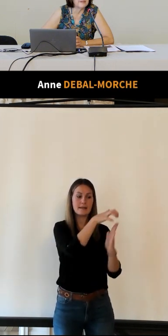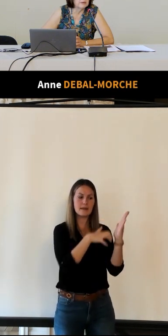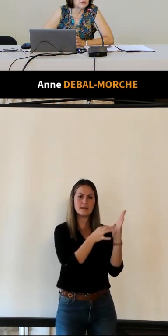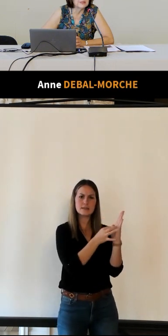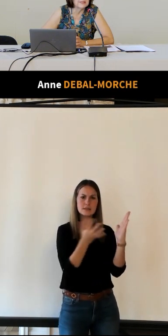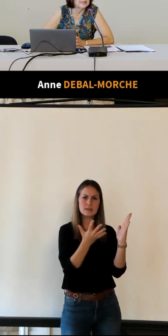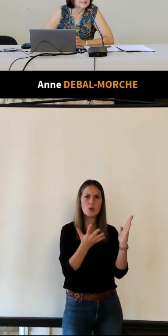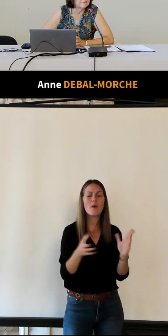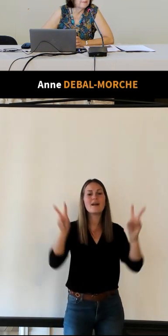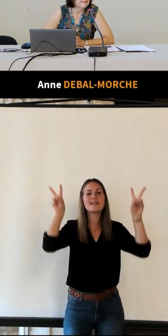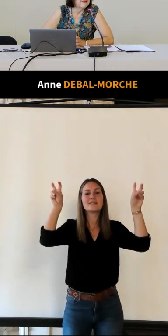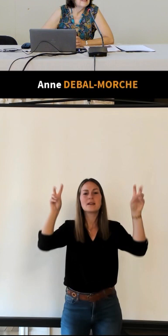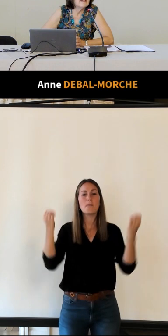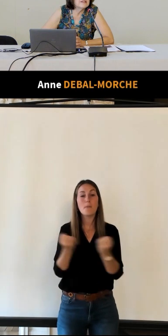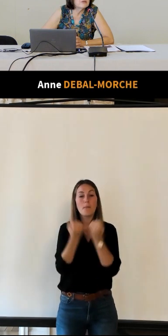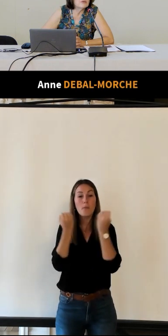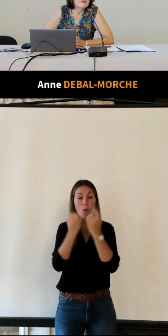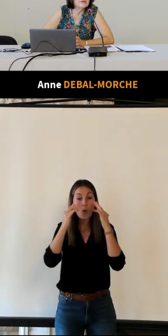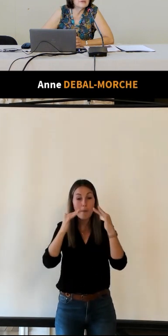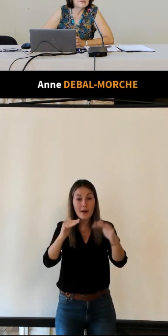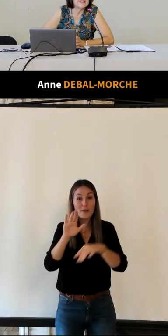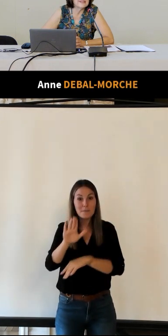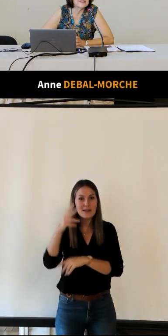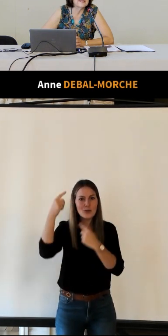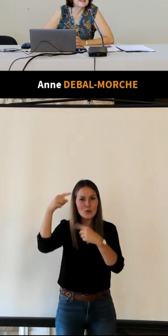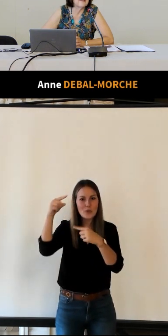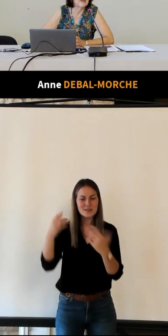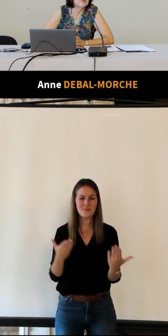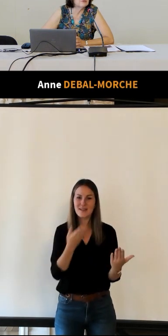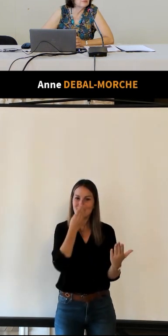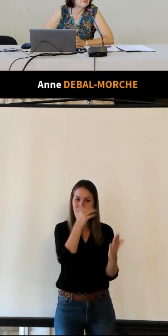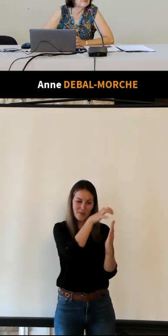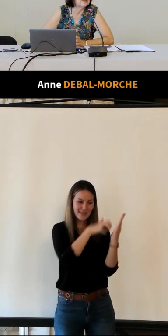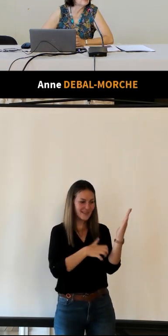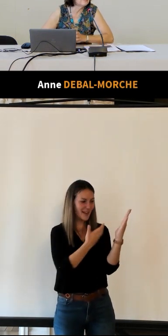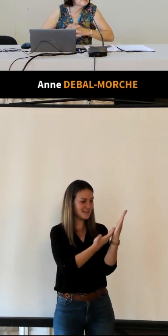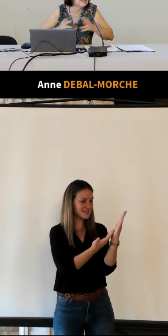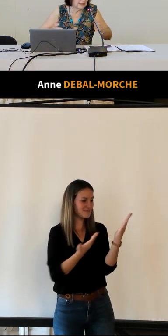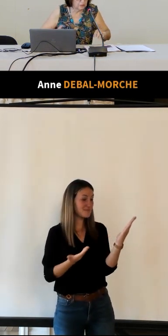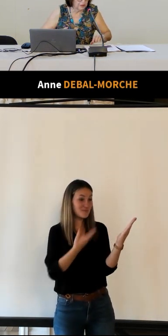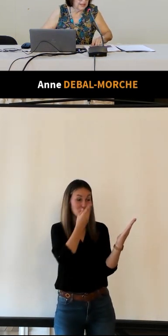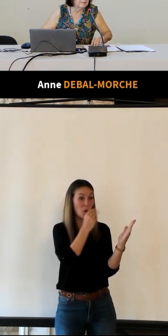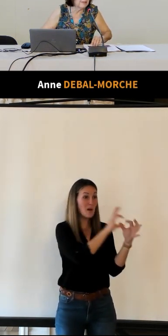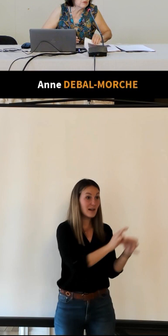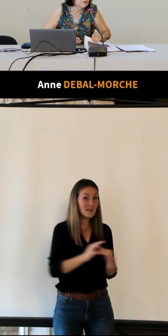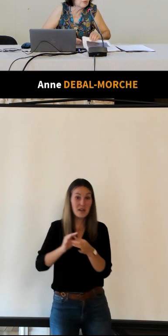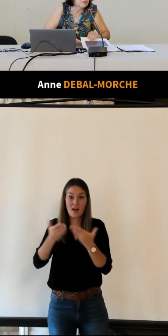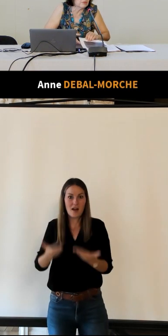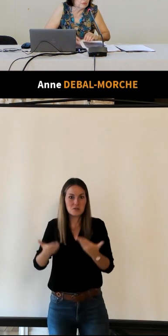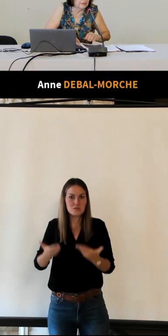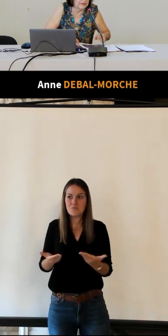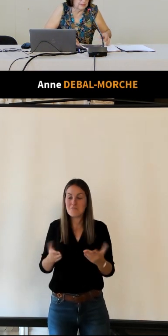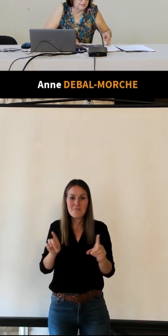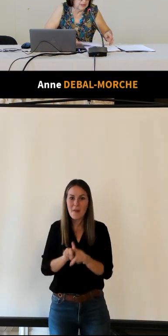propagande touristique et je trouve que ce texte est vraiment d'une actualité incroyable parce que